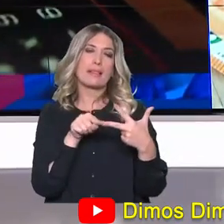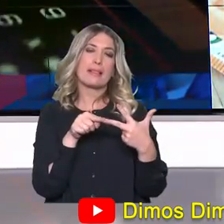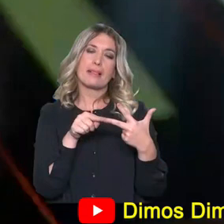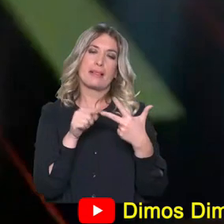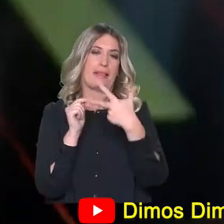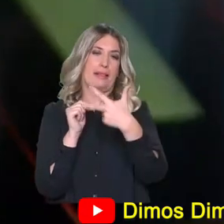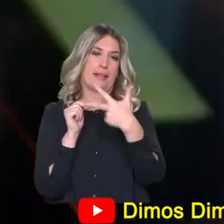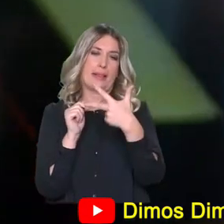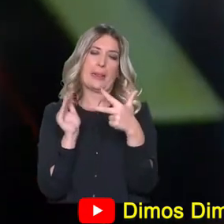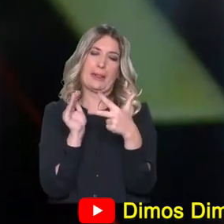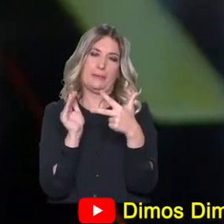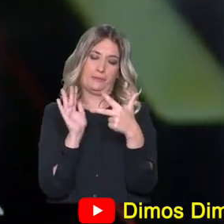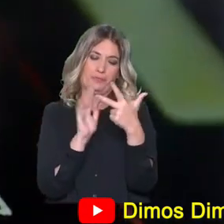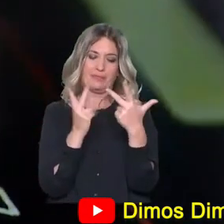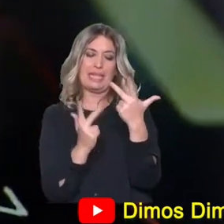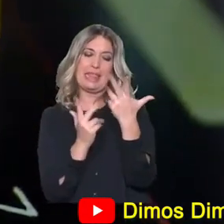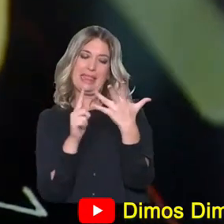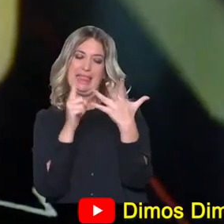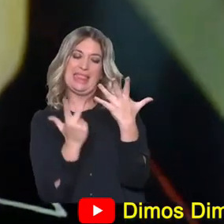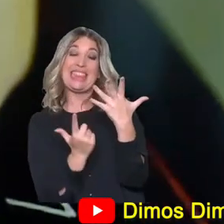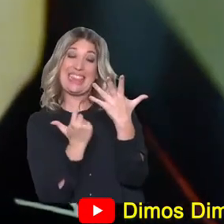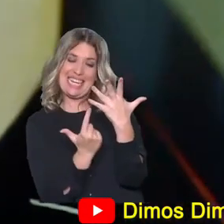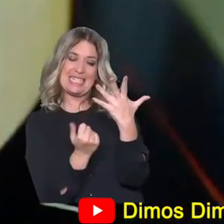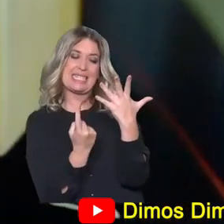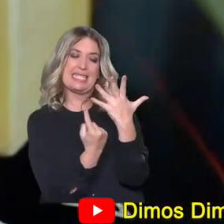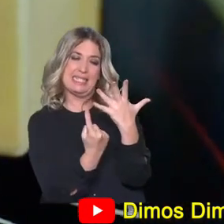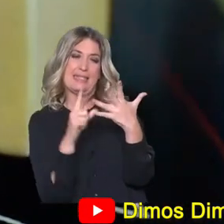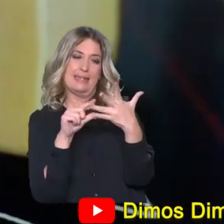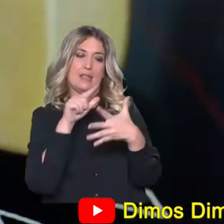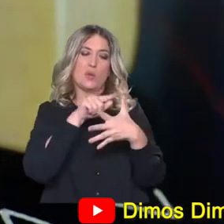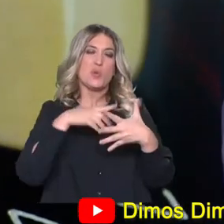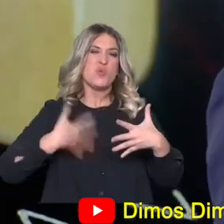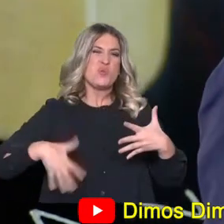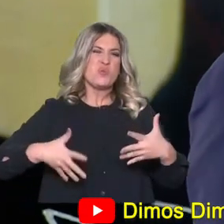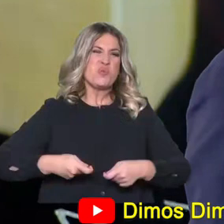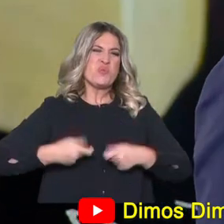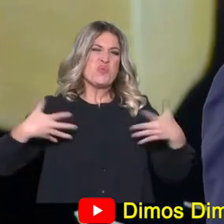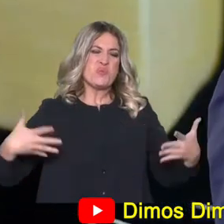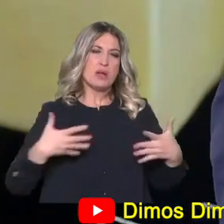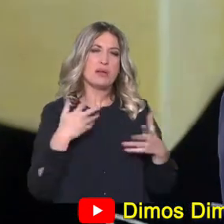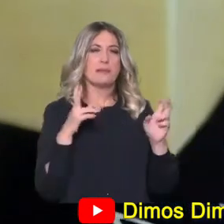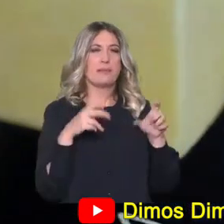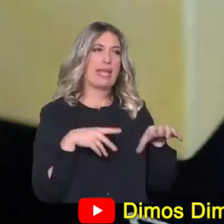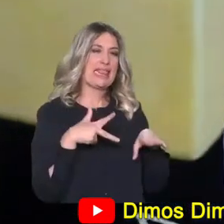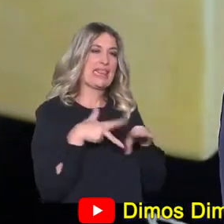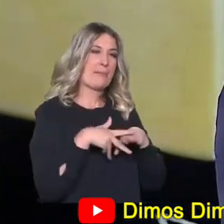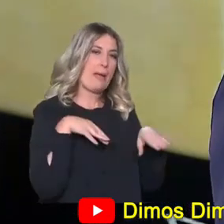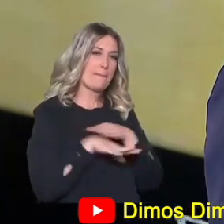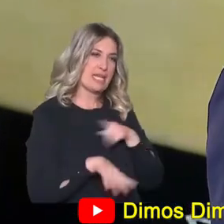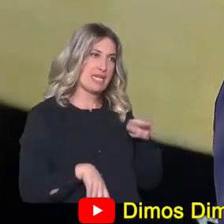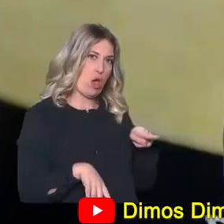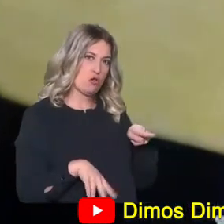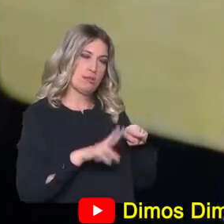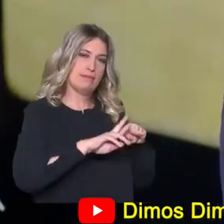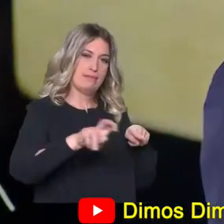Αρκετά μικρές. Οι τρεις οι μεγάλες, οι οποίες παραπέμπουν τράπεζες αυτές. Δηλαδή, η Ιντρουμ είναι τράπεζα πυραιός. Τα δάνεια της τράπεζας πυραιός.